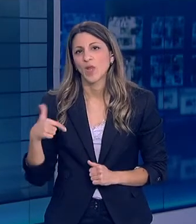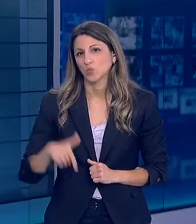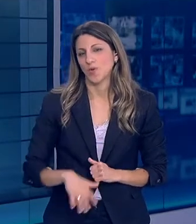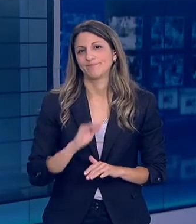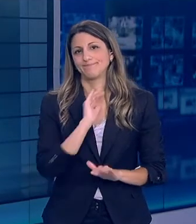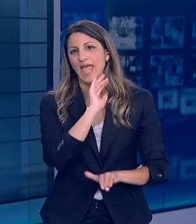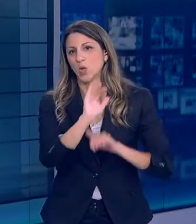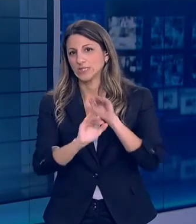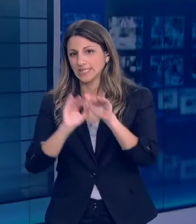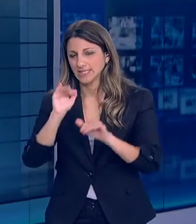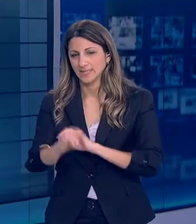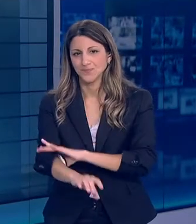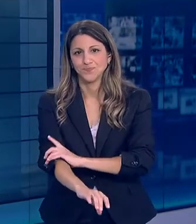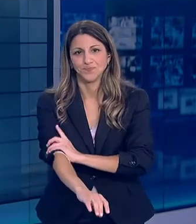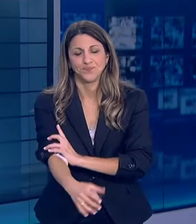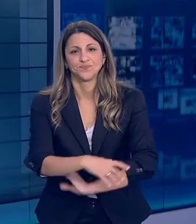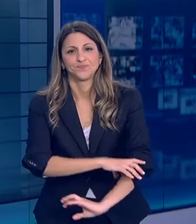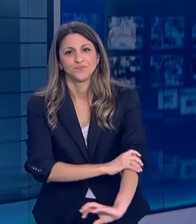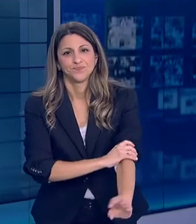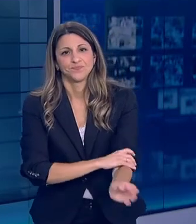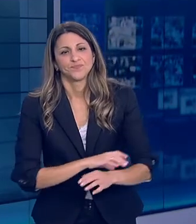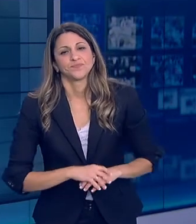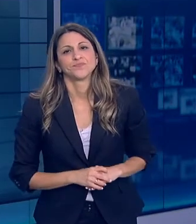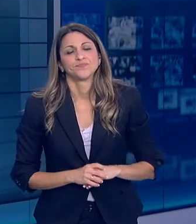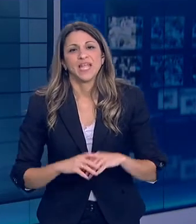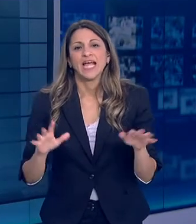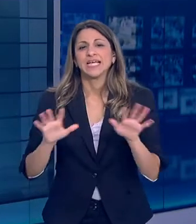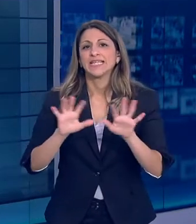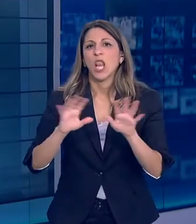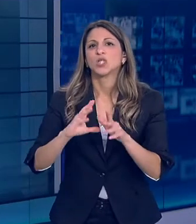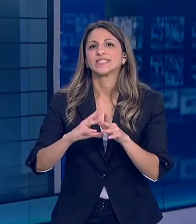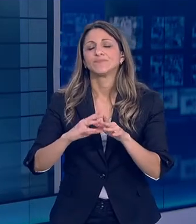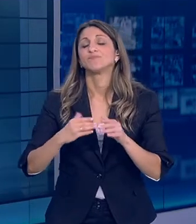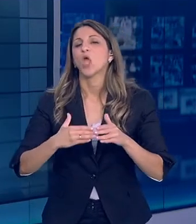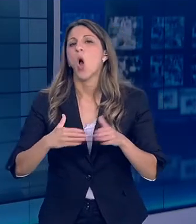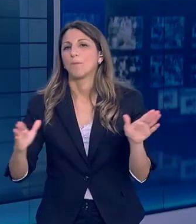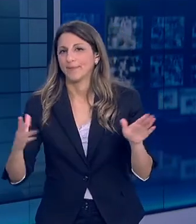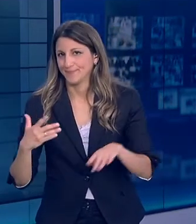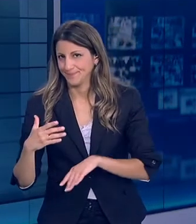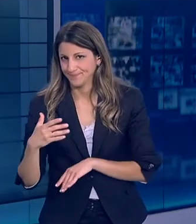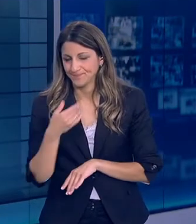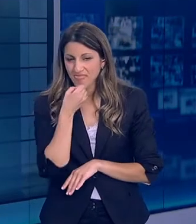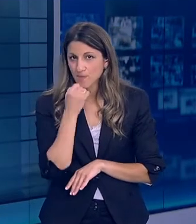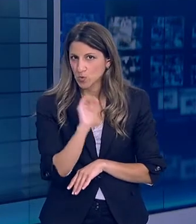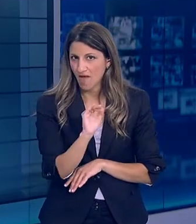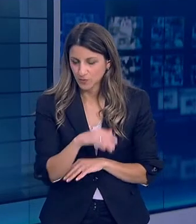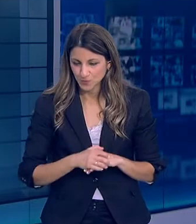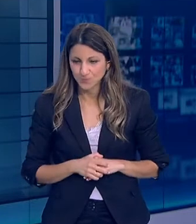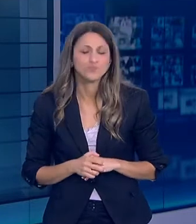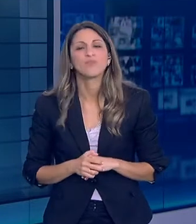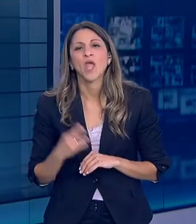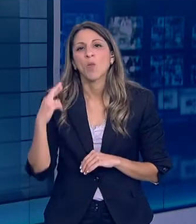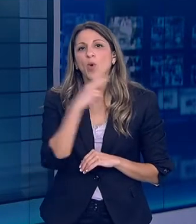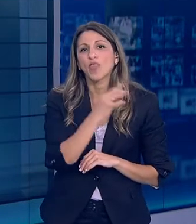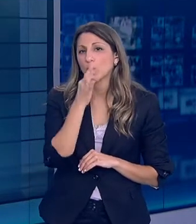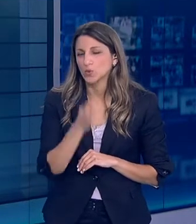ερωτήσεις Η κυρία Βλεπάκη Από τον τηλεοπτικό σταθμό Open Ο Πρωθυπουργός κάλεσε σήμερα Τους Γερμανούς τουρίστες Να επισκεφθούν την Ελλάδα